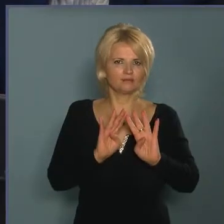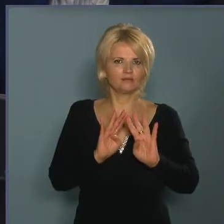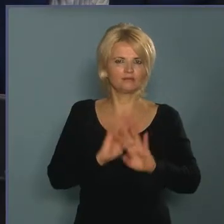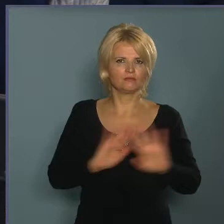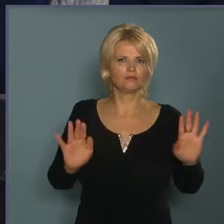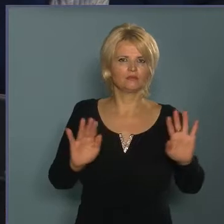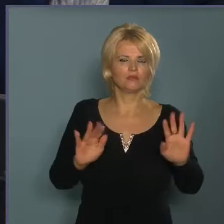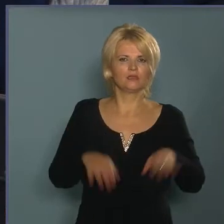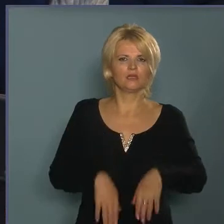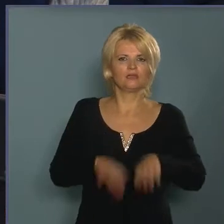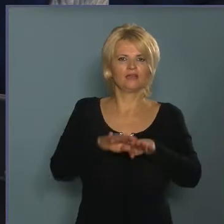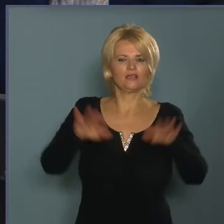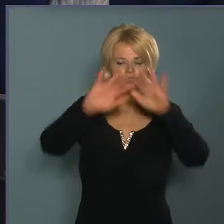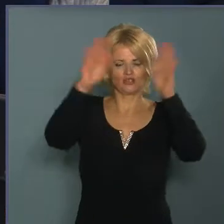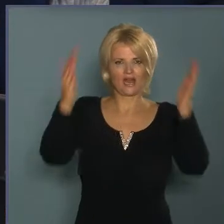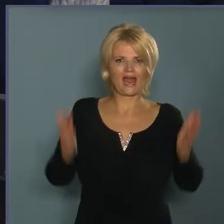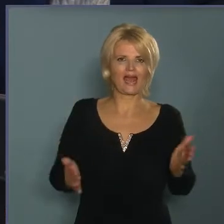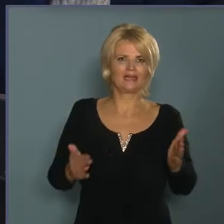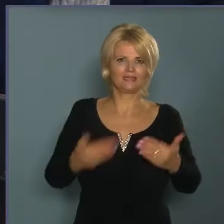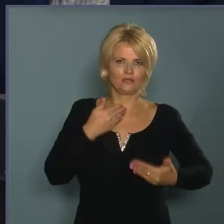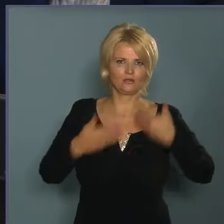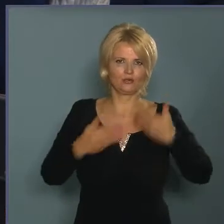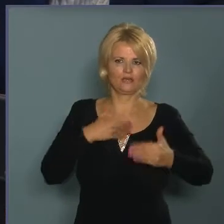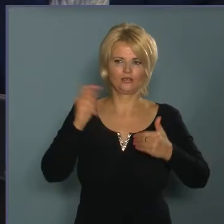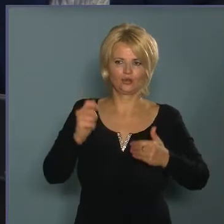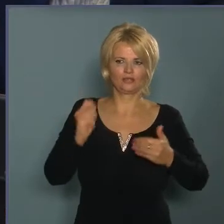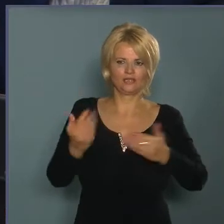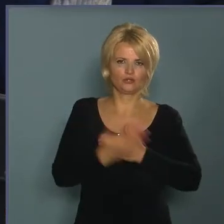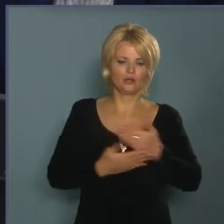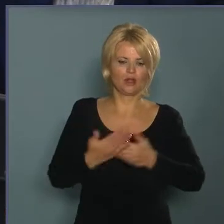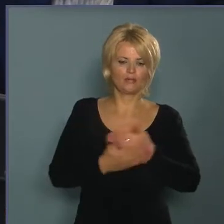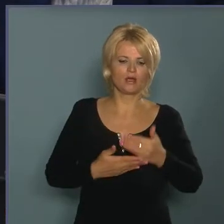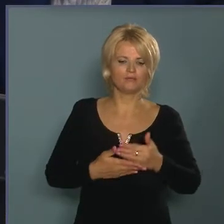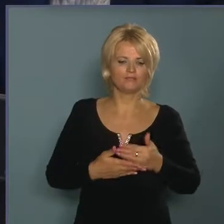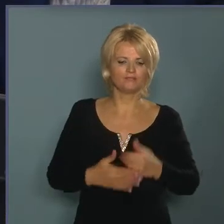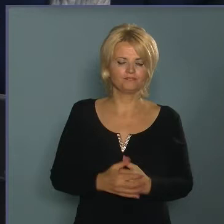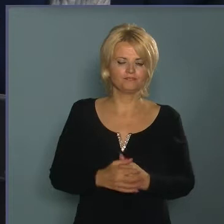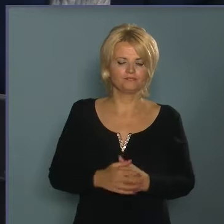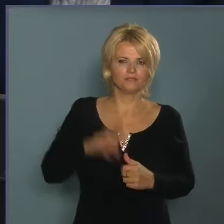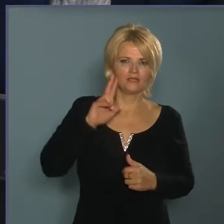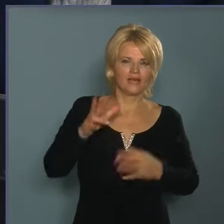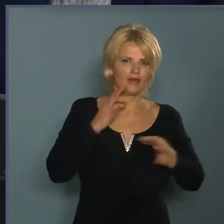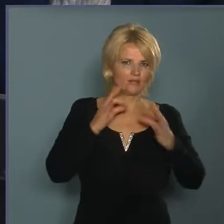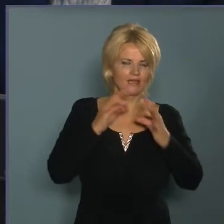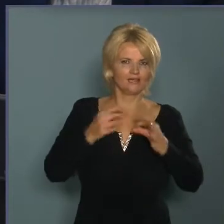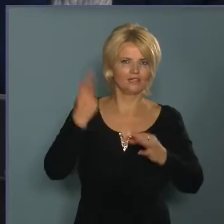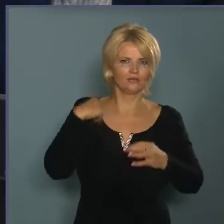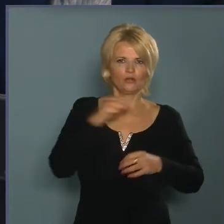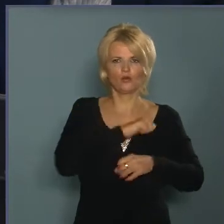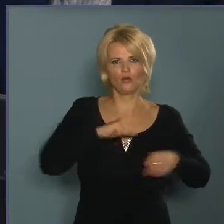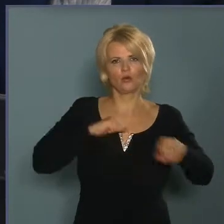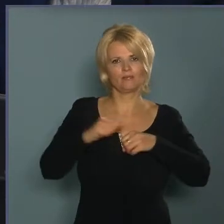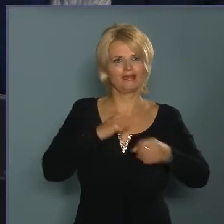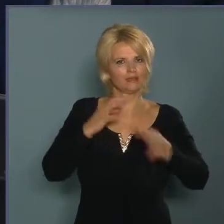Természetesen társasházi közgyűlési döntés alapján, ha az önkormányzat azt kérdezte, egyébként három kérdés volt és nem az